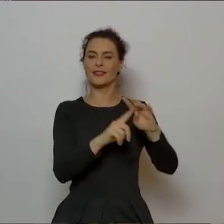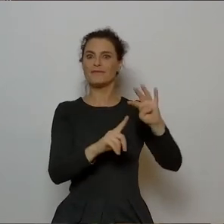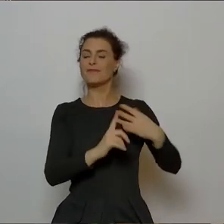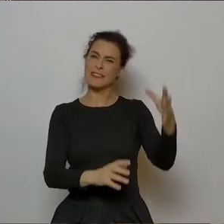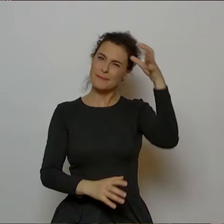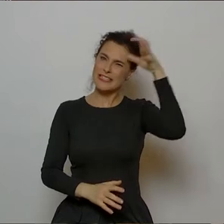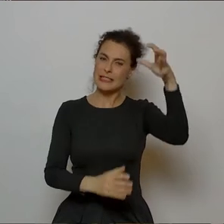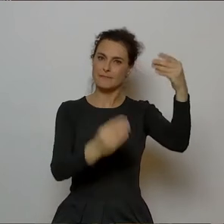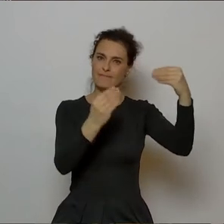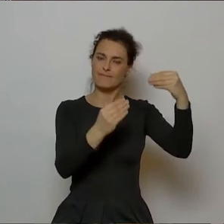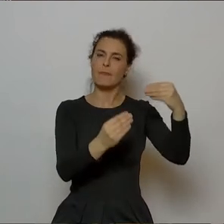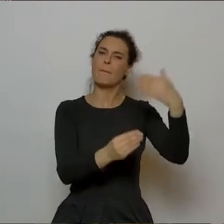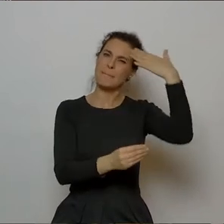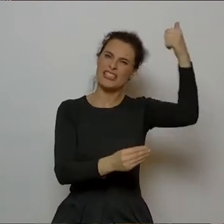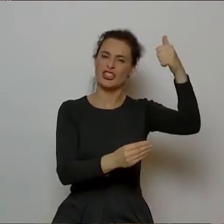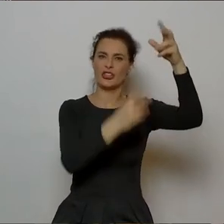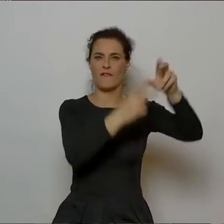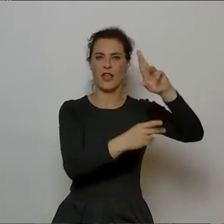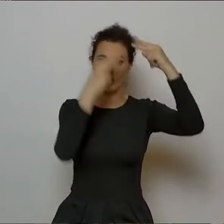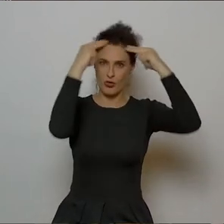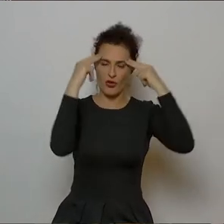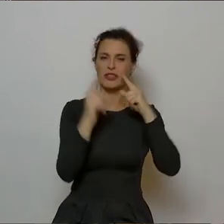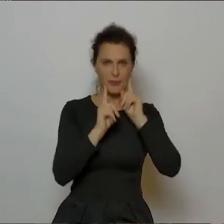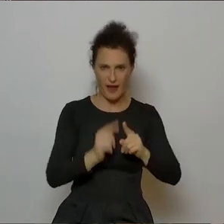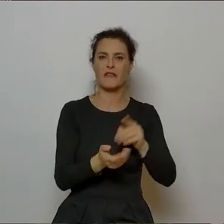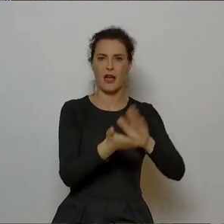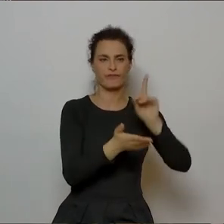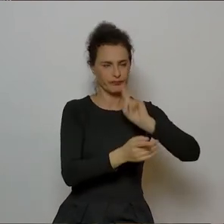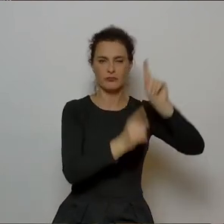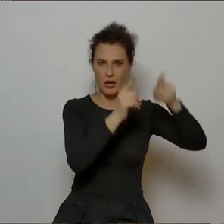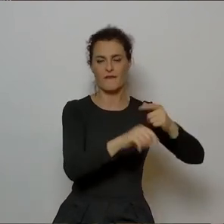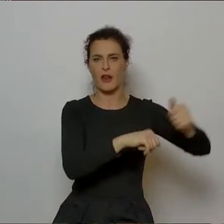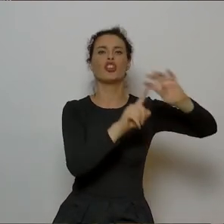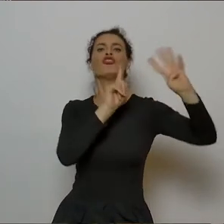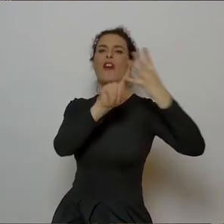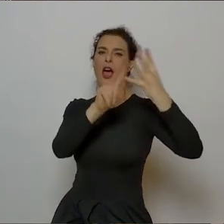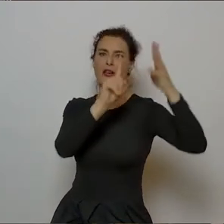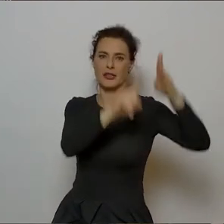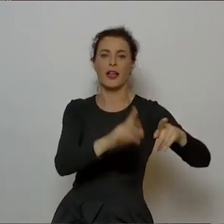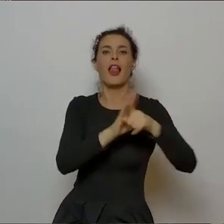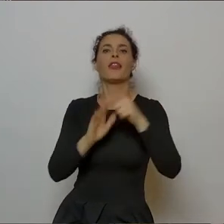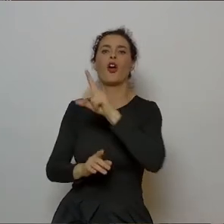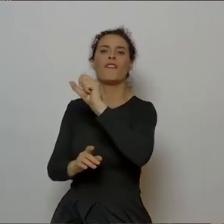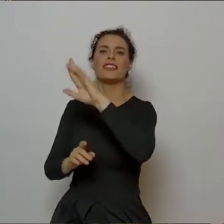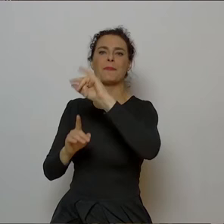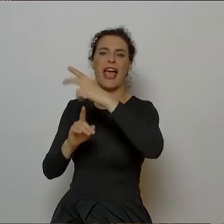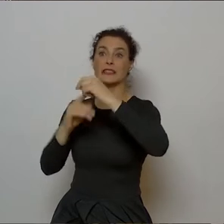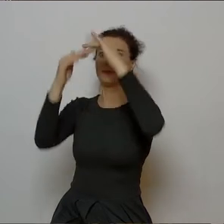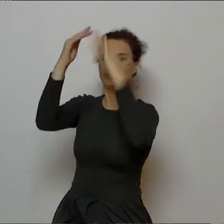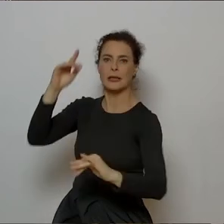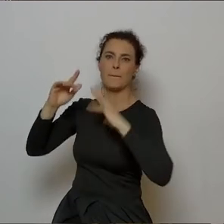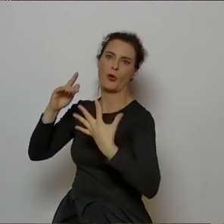absolutnie się Norwidowi należy. I w tym momencie Wyspiański jest dla mnie dopiero piątym.